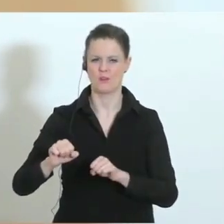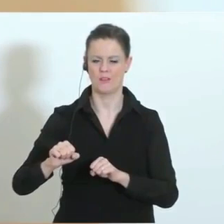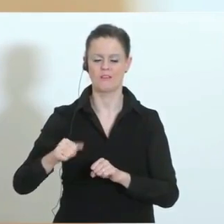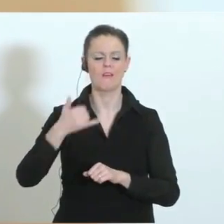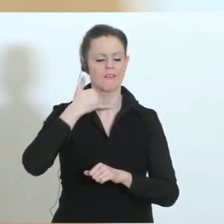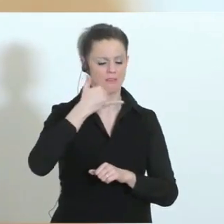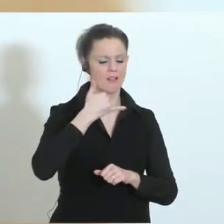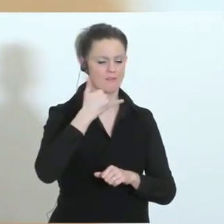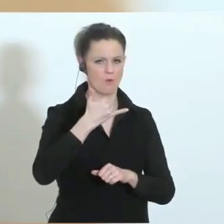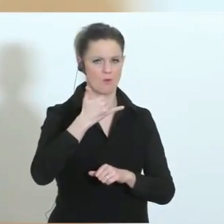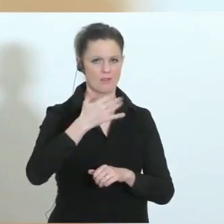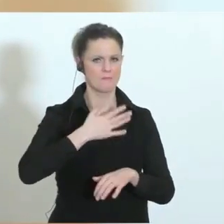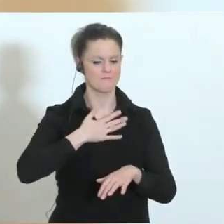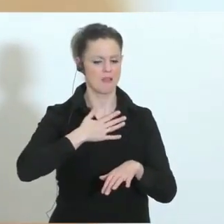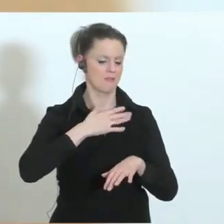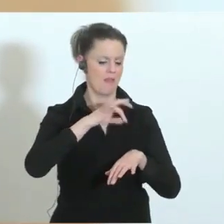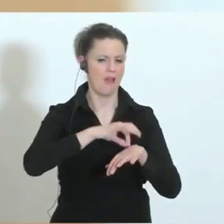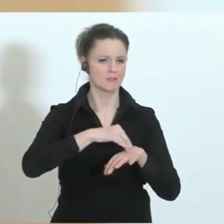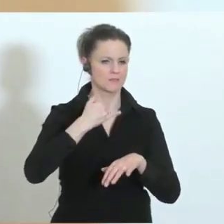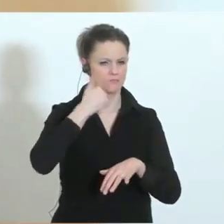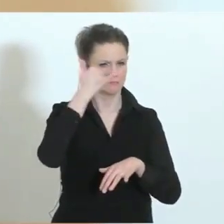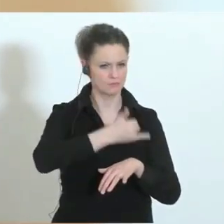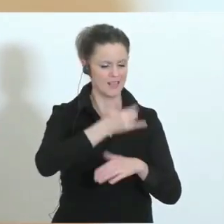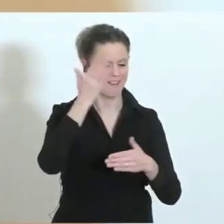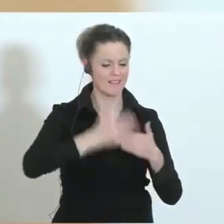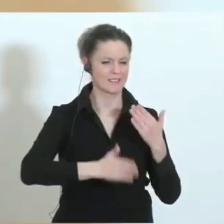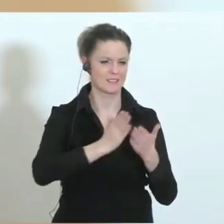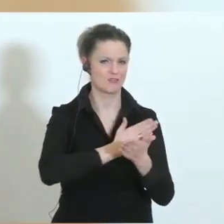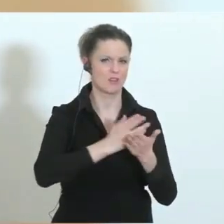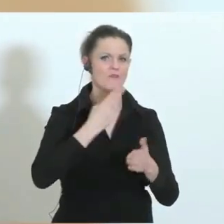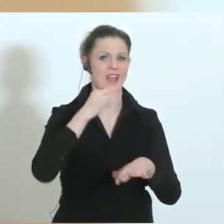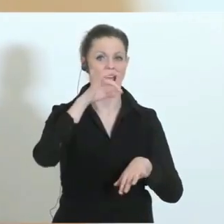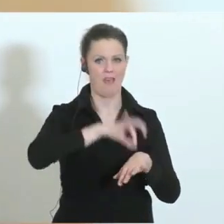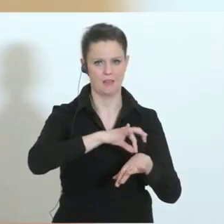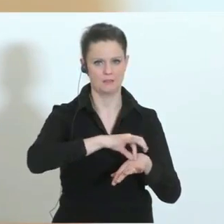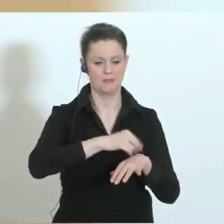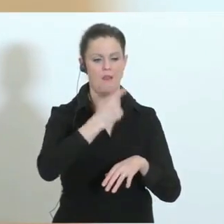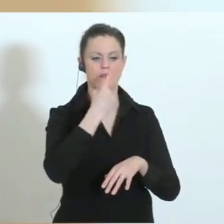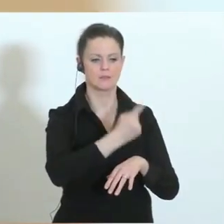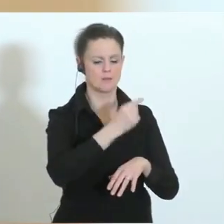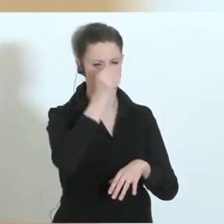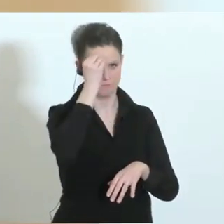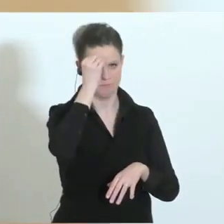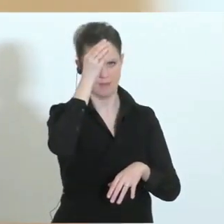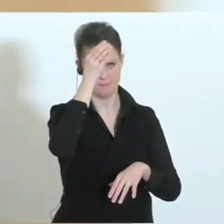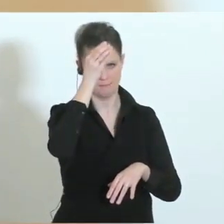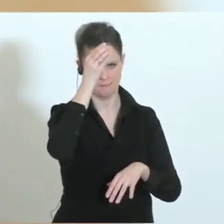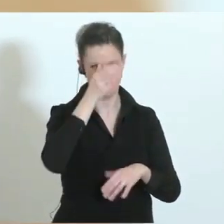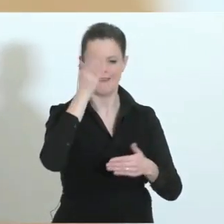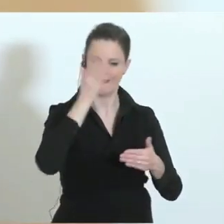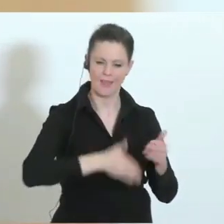Telefonhörer greifen, meinen Arzt anrufen. Die Endentscheidung hat immer der Arzt. Er hat sein Wissen, er hat die